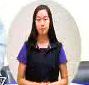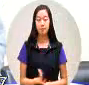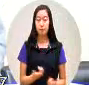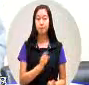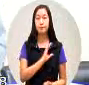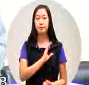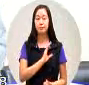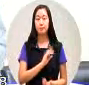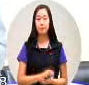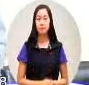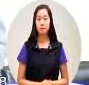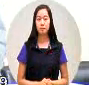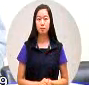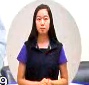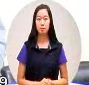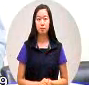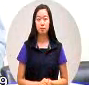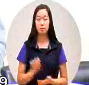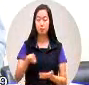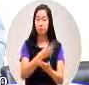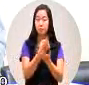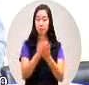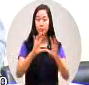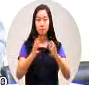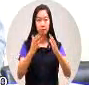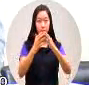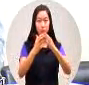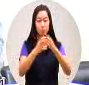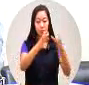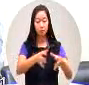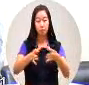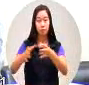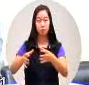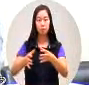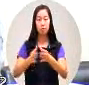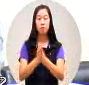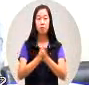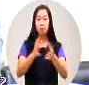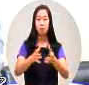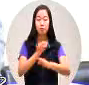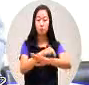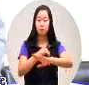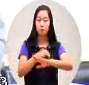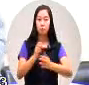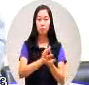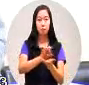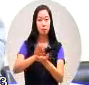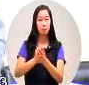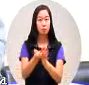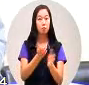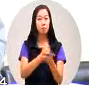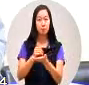当然在整个国家建设的方案经费的预算